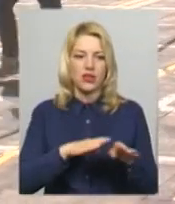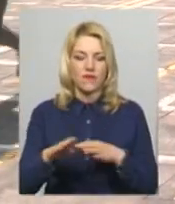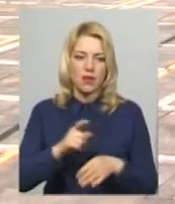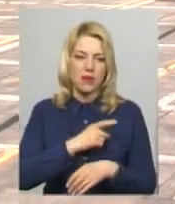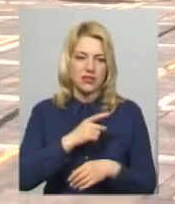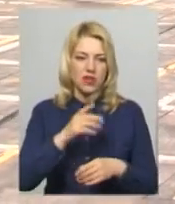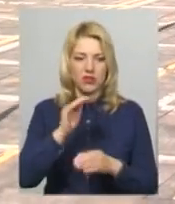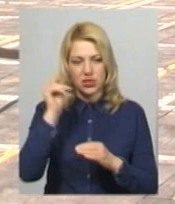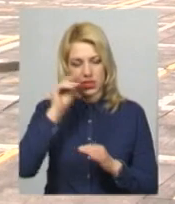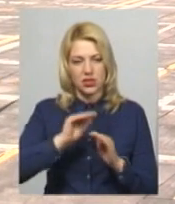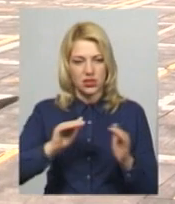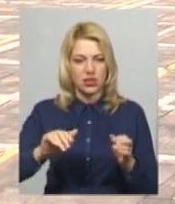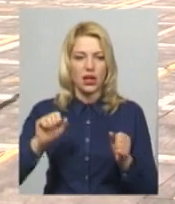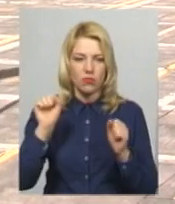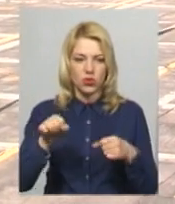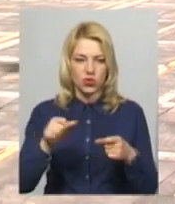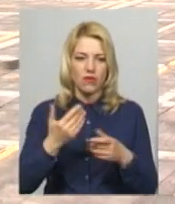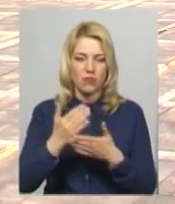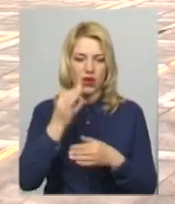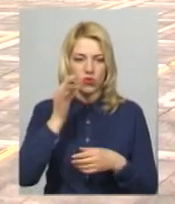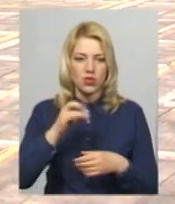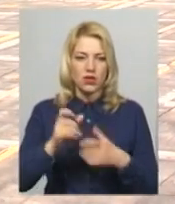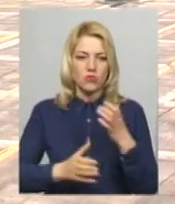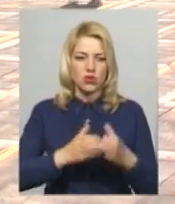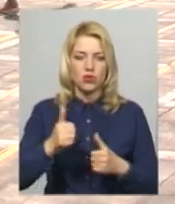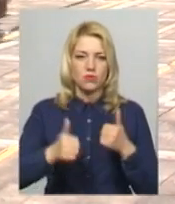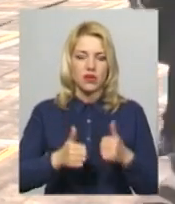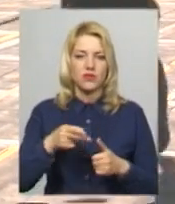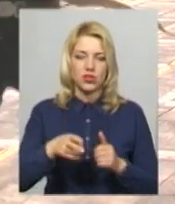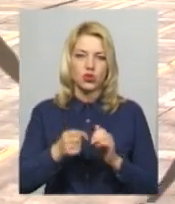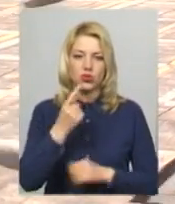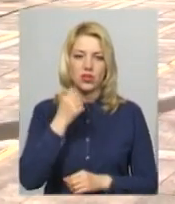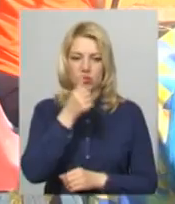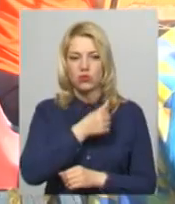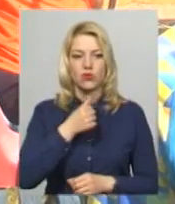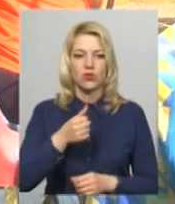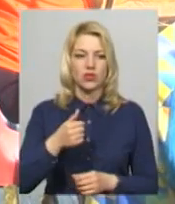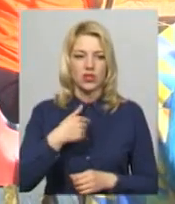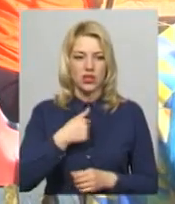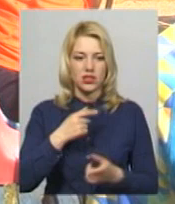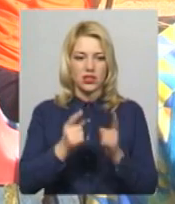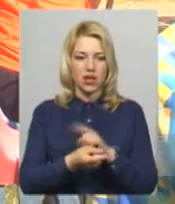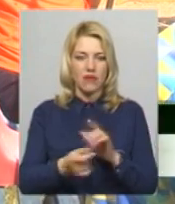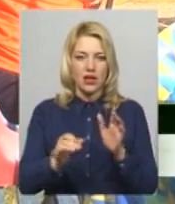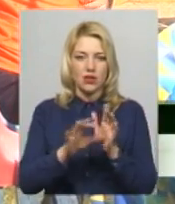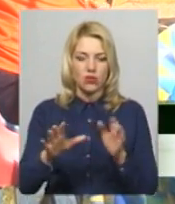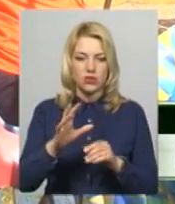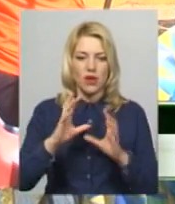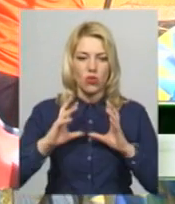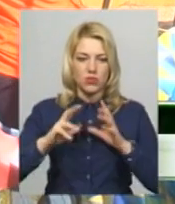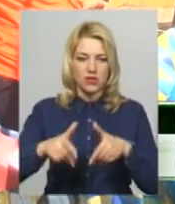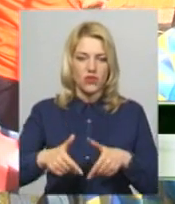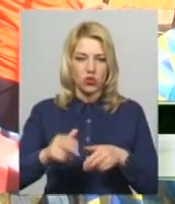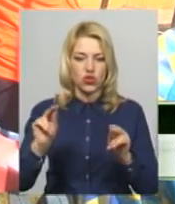школярів можливо, бо він має досвід виступів на міжнародних змаганнях з 2011 року. Я став рекордсменом світу,